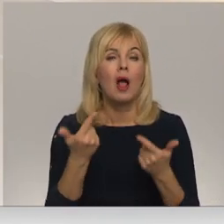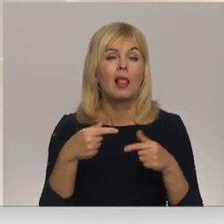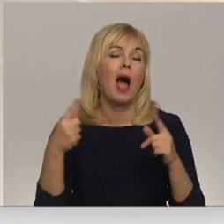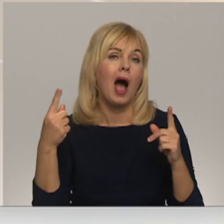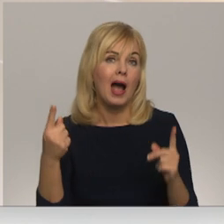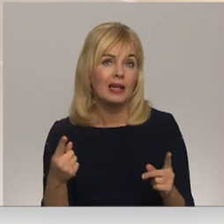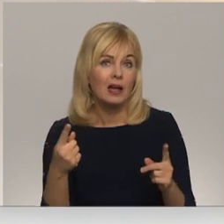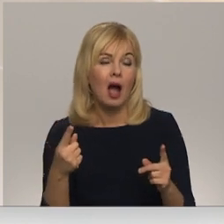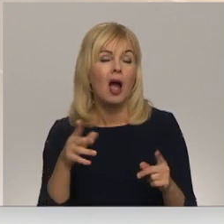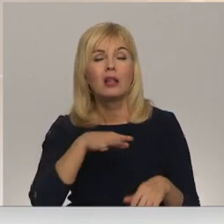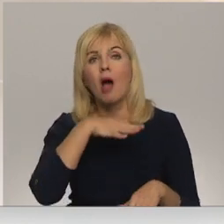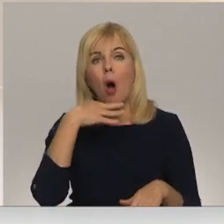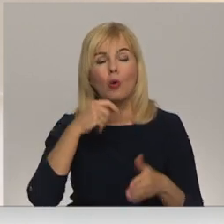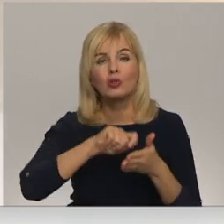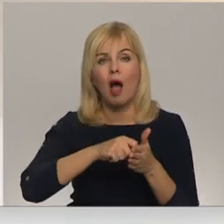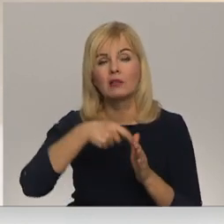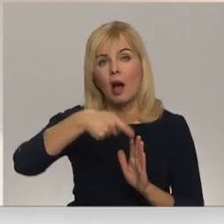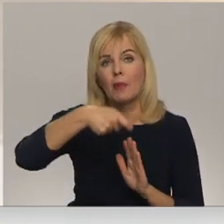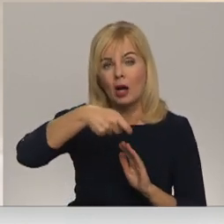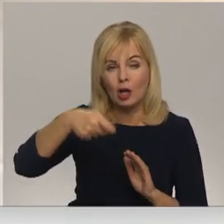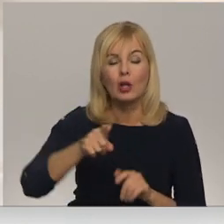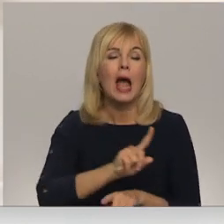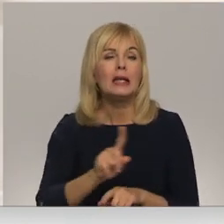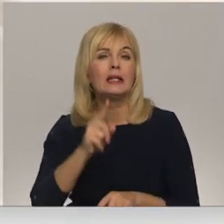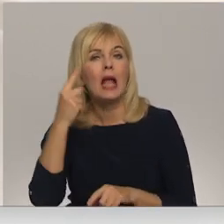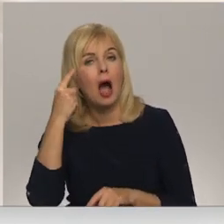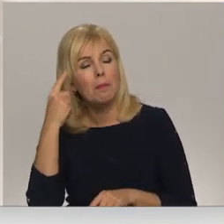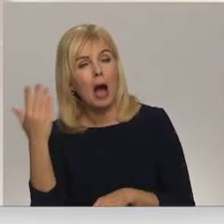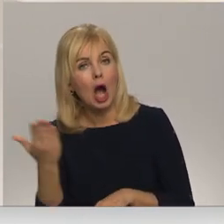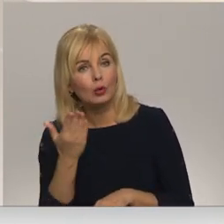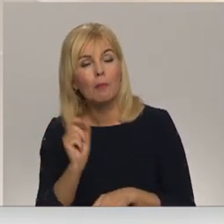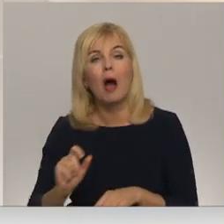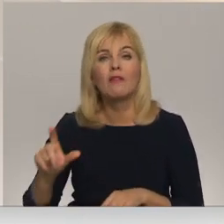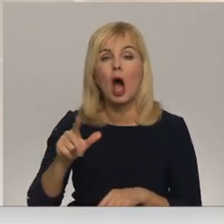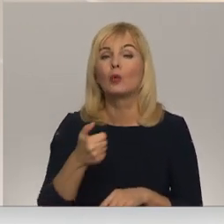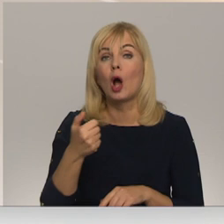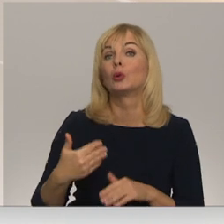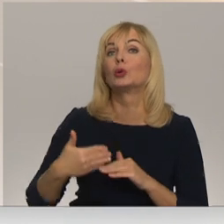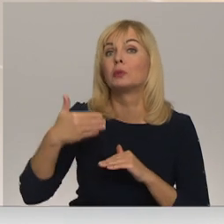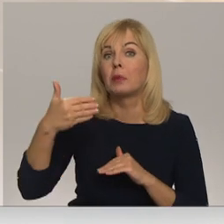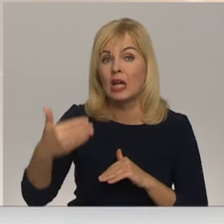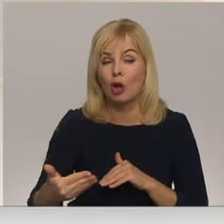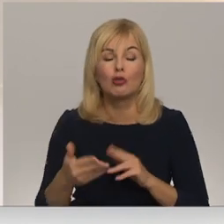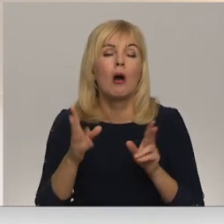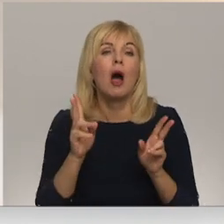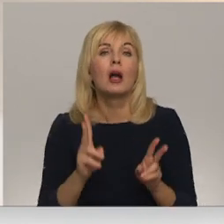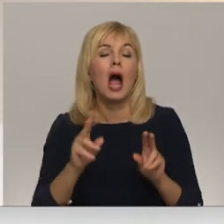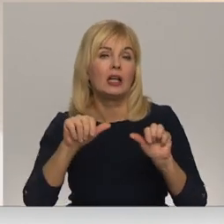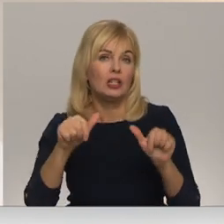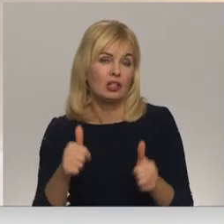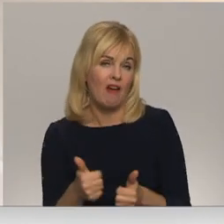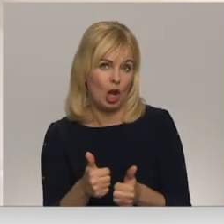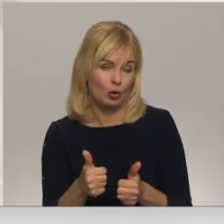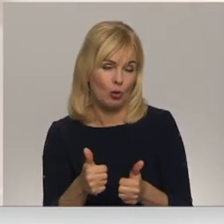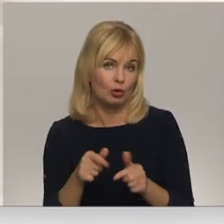apkarināts ar atslēdziņām, ir jāpadomā arī vairākus gadus uz priekšu, kā izveidot